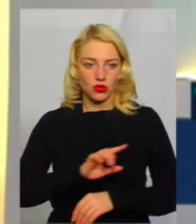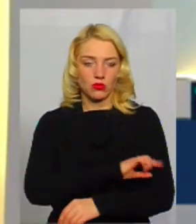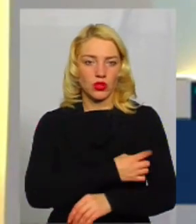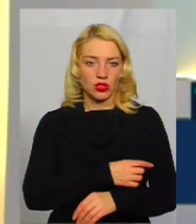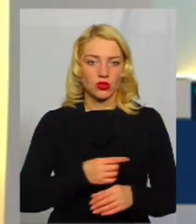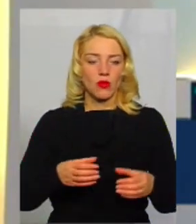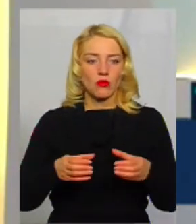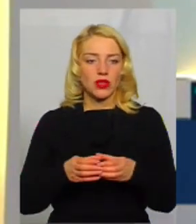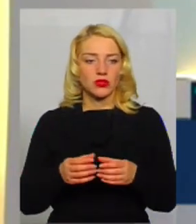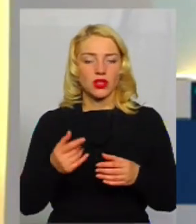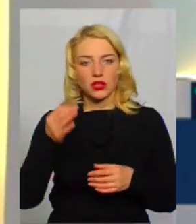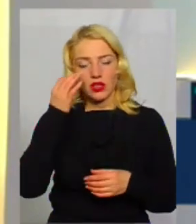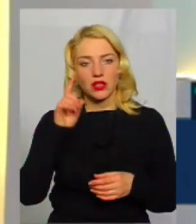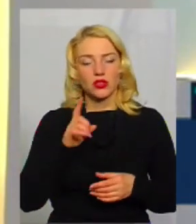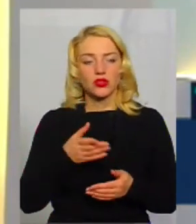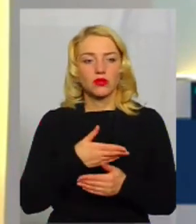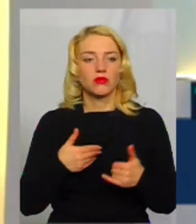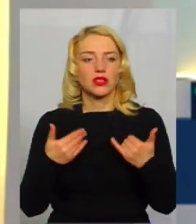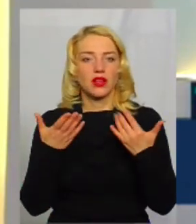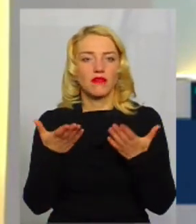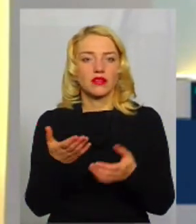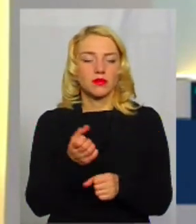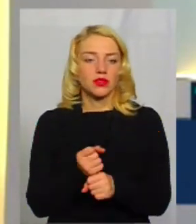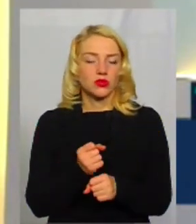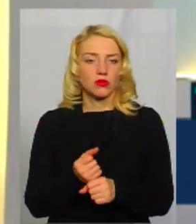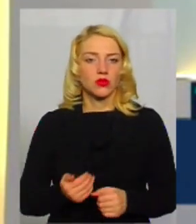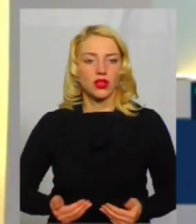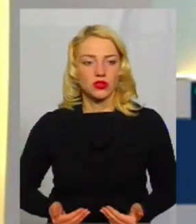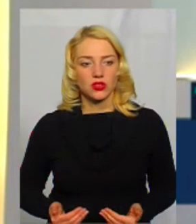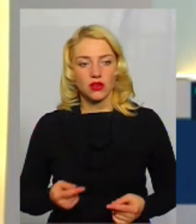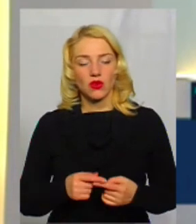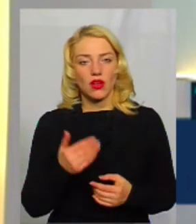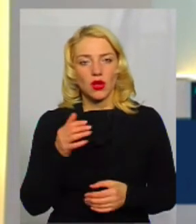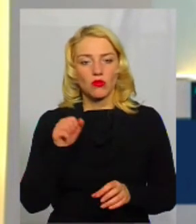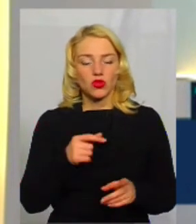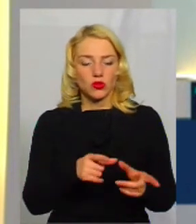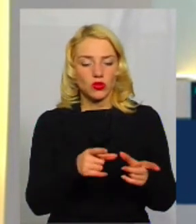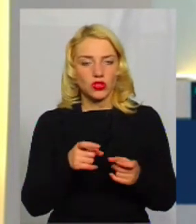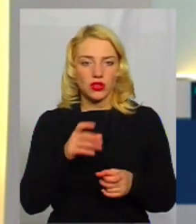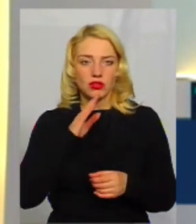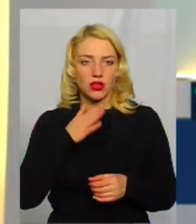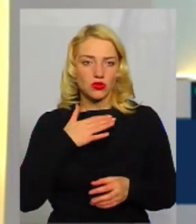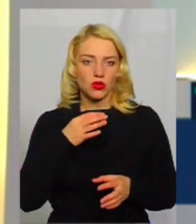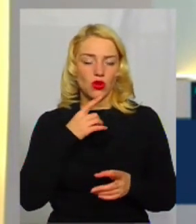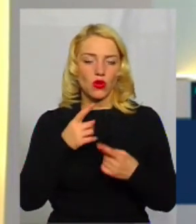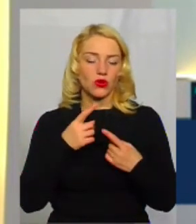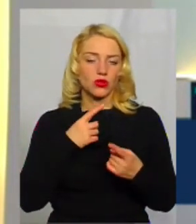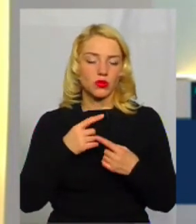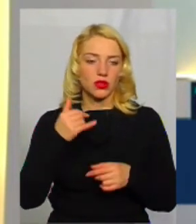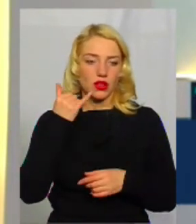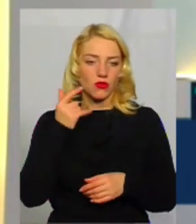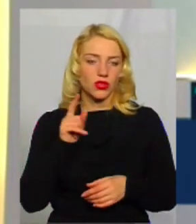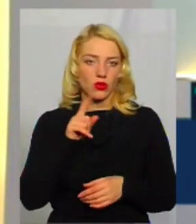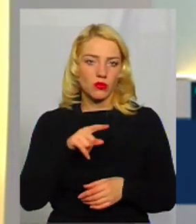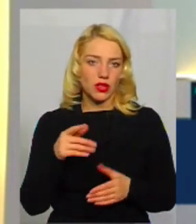Нагадаю нашим глядачам, що ми працюємо для вас наживо, тому ви можете долучатися до нашої розмови телефоном, номер, який